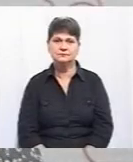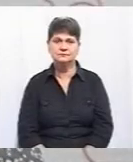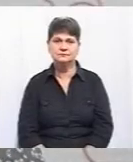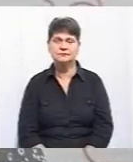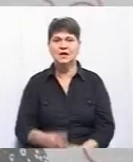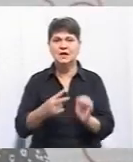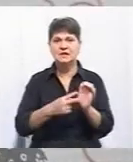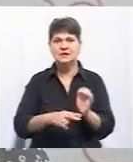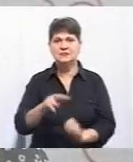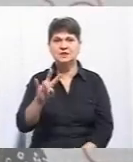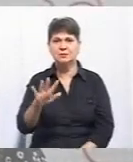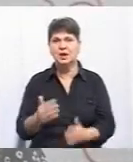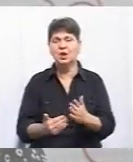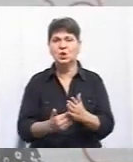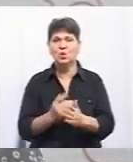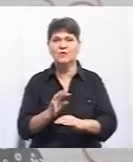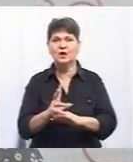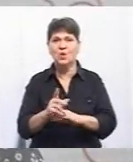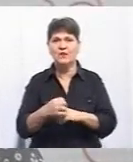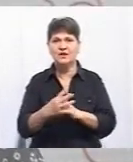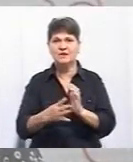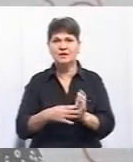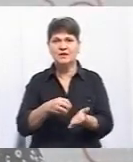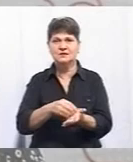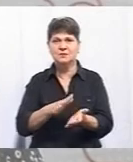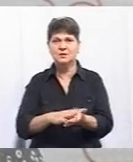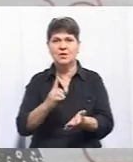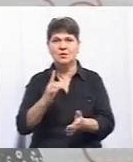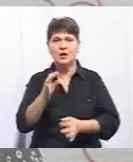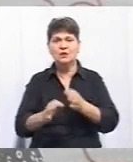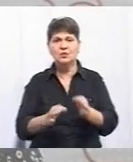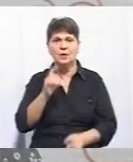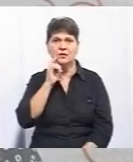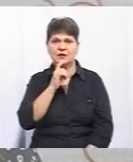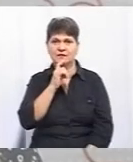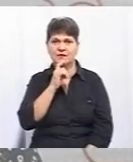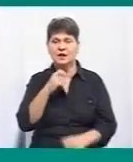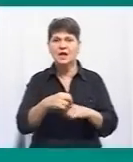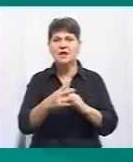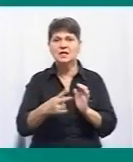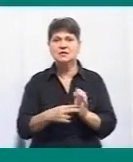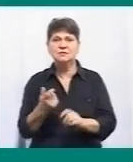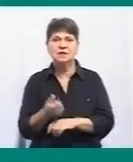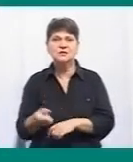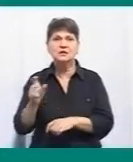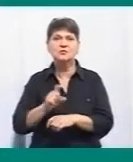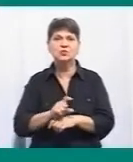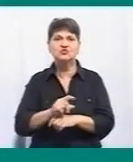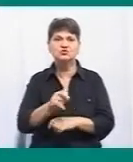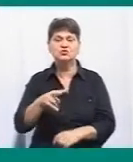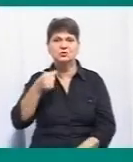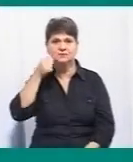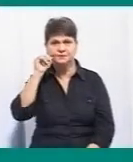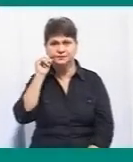75 нових випадків COVID-19 зафіксували. Минулої доби на Вінниччині це на 17 більше, ніж днем раніше. Від